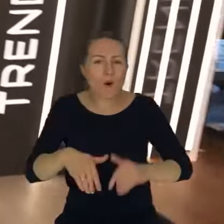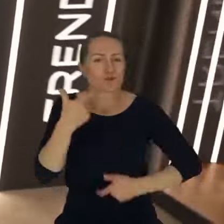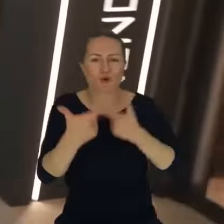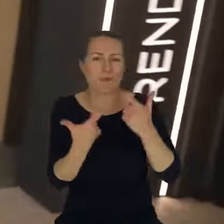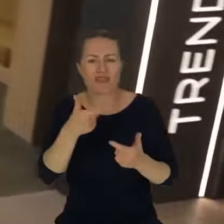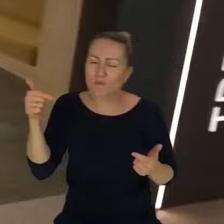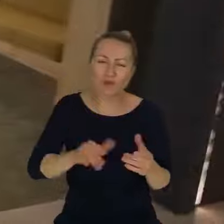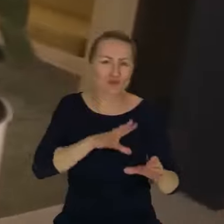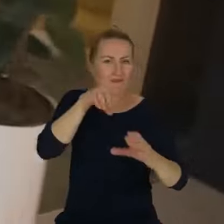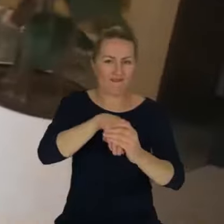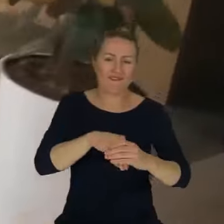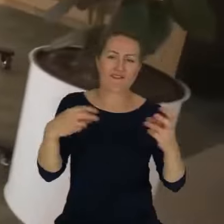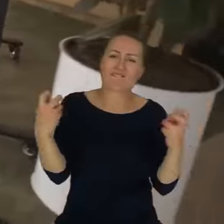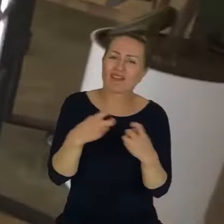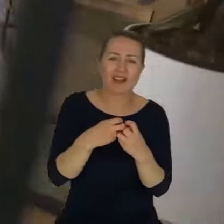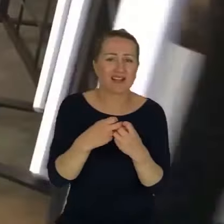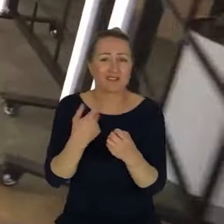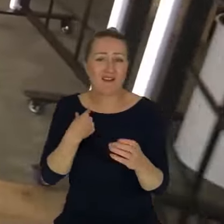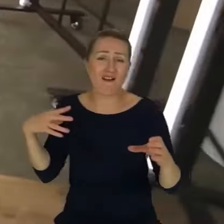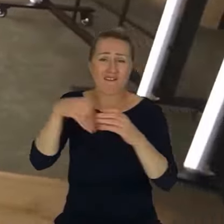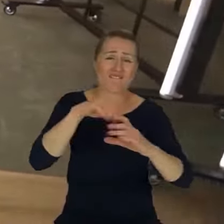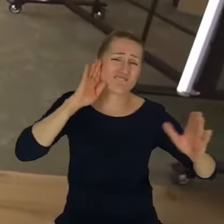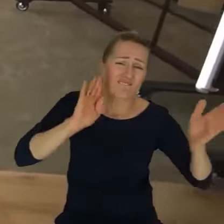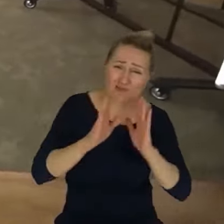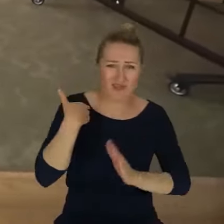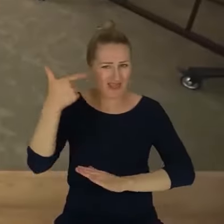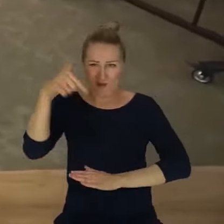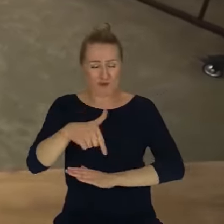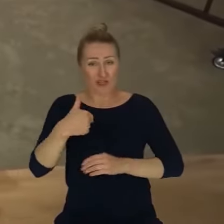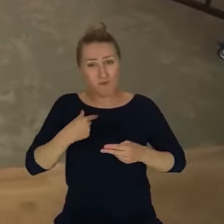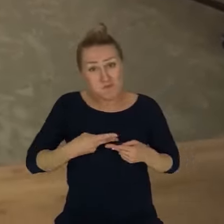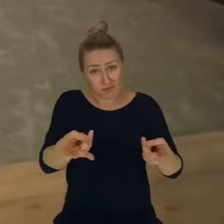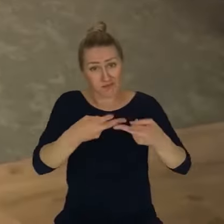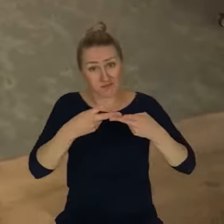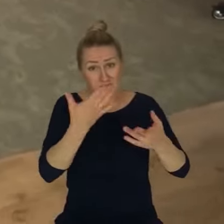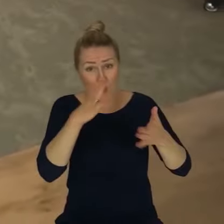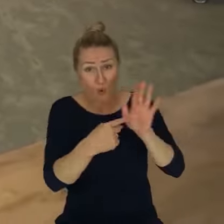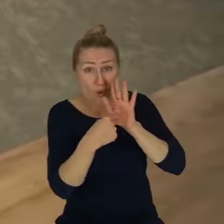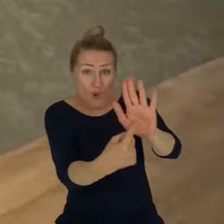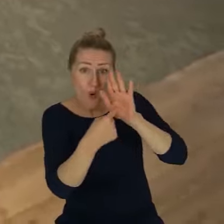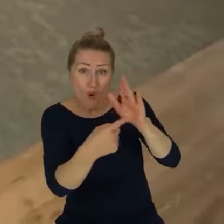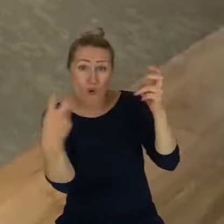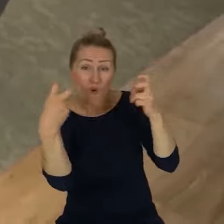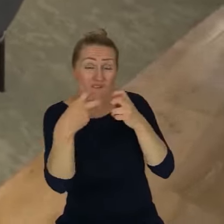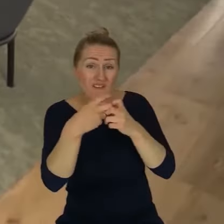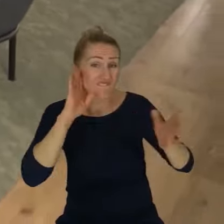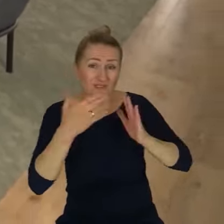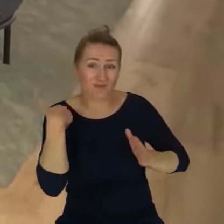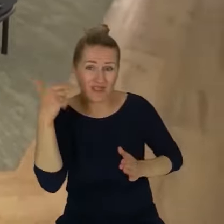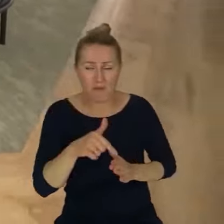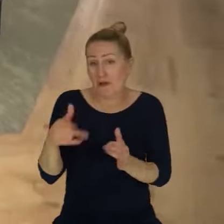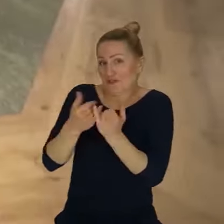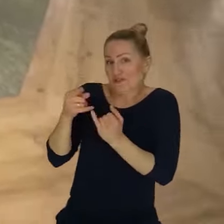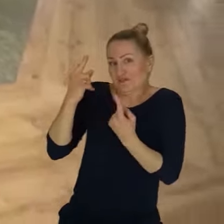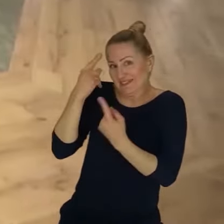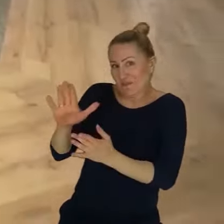Że ja nie muszę być na tym Facebooku i nie muszę tam udowadniać, że ja potrafię... Jeżeli masz taką potrzebę, to idź za swoją potrzebą. Idę za swoja głosem serca. Faktycznie